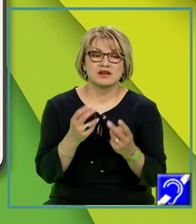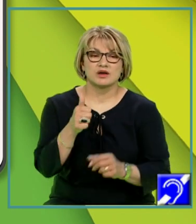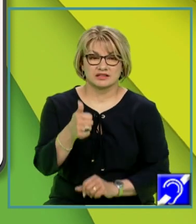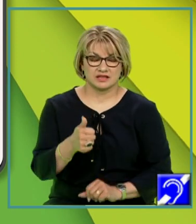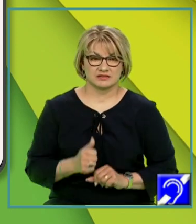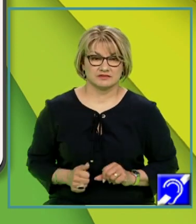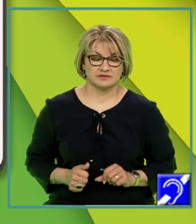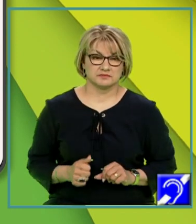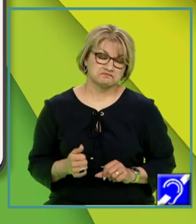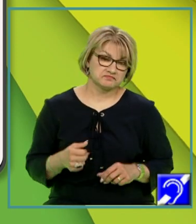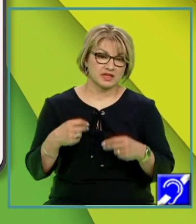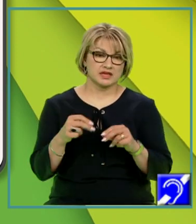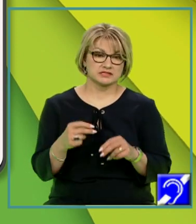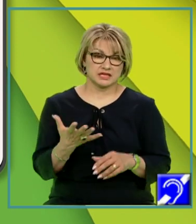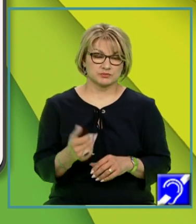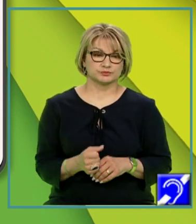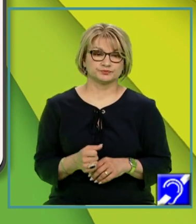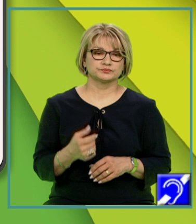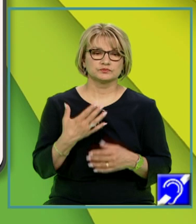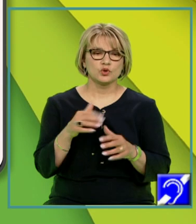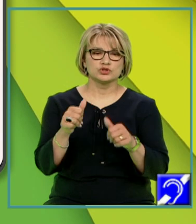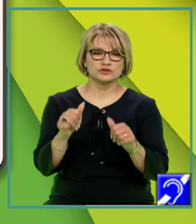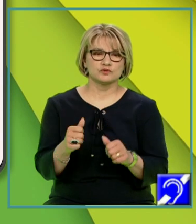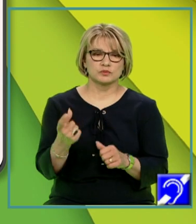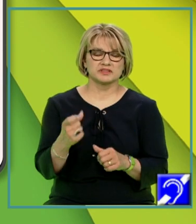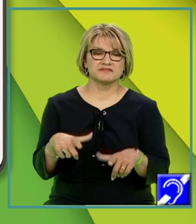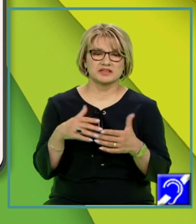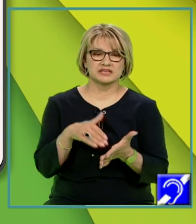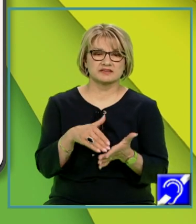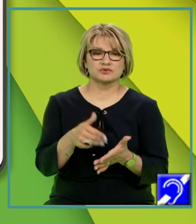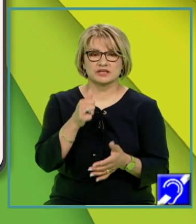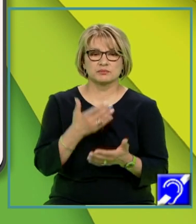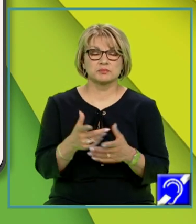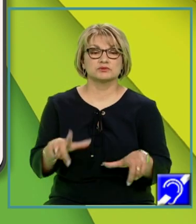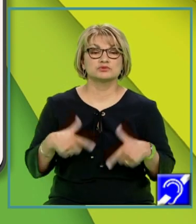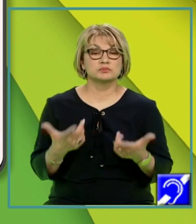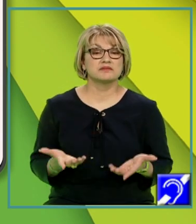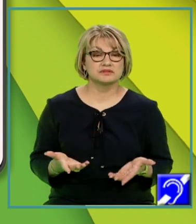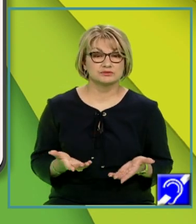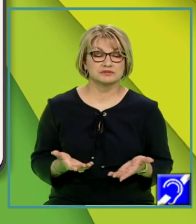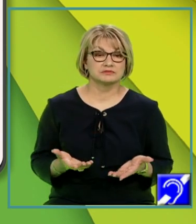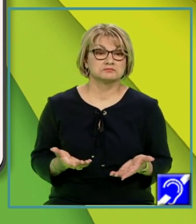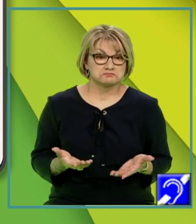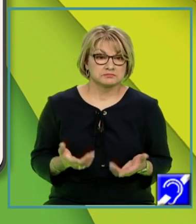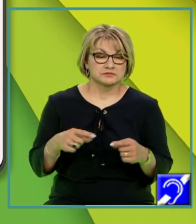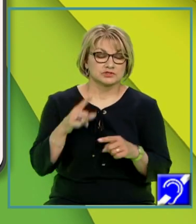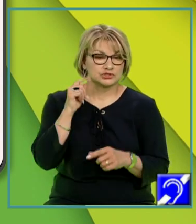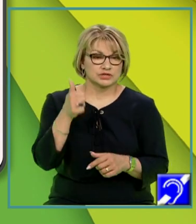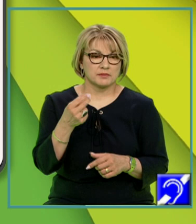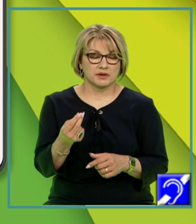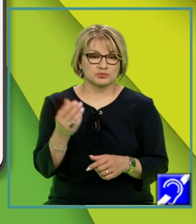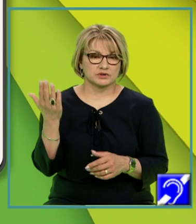Un astfel de exemplu ar fi următoarea propoziție. Orice formă de viață are nevoie de apă pentru a supraviețui. Acum, după cea mai bună înțelegere